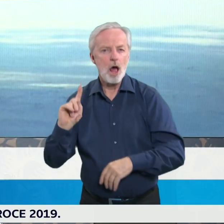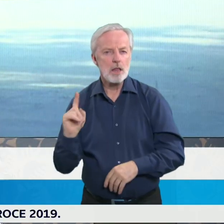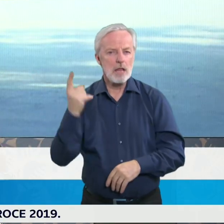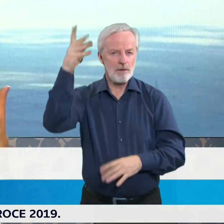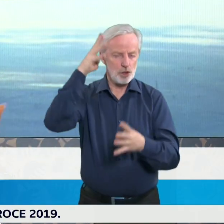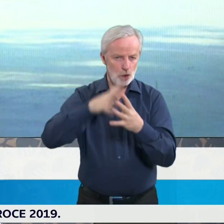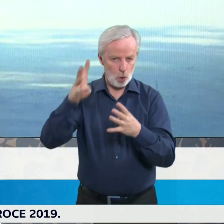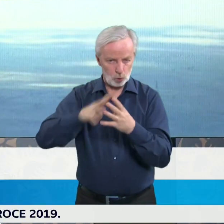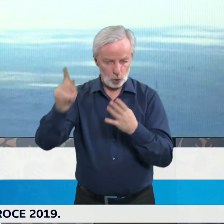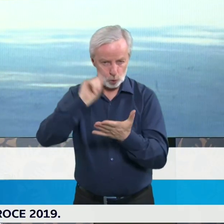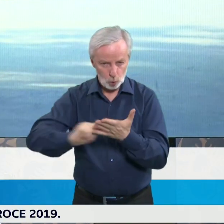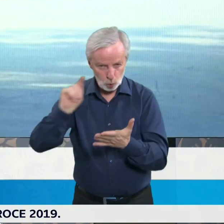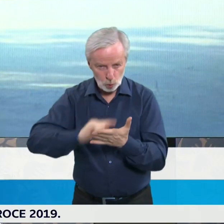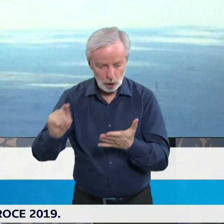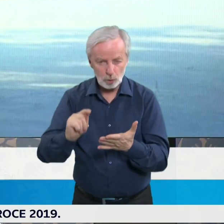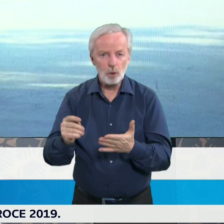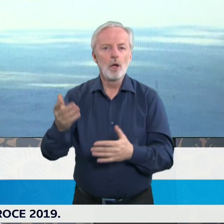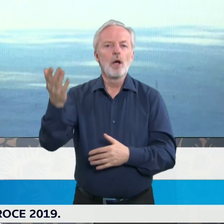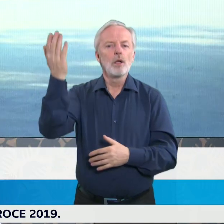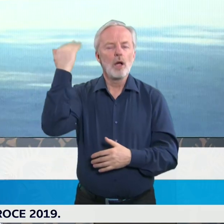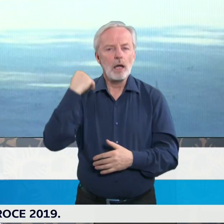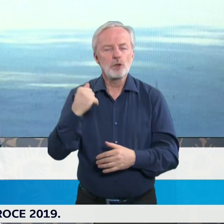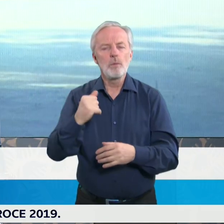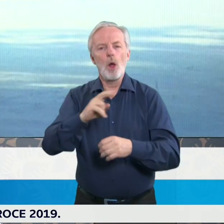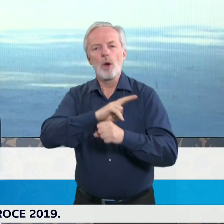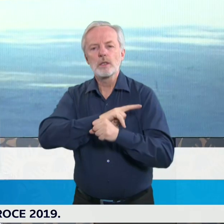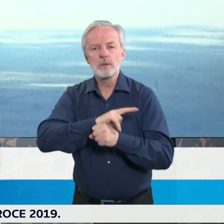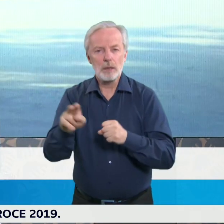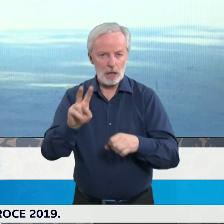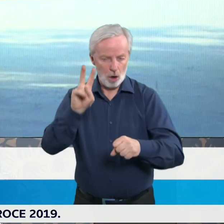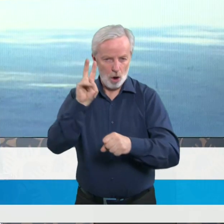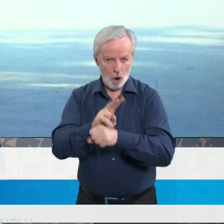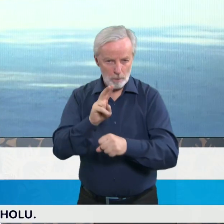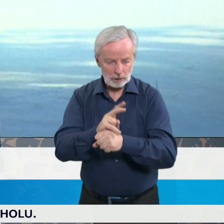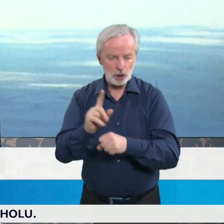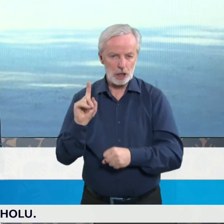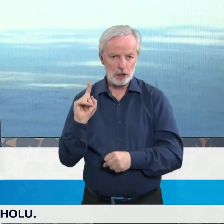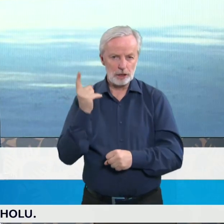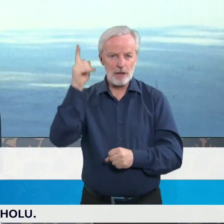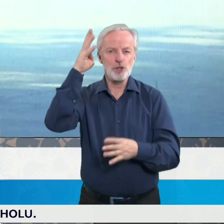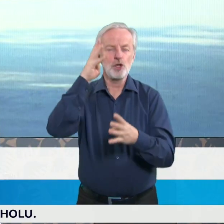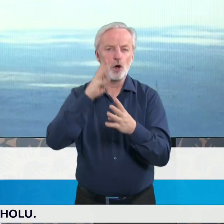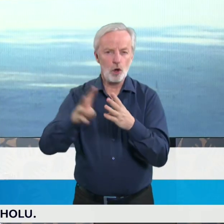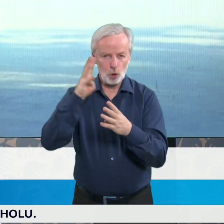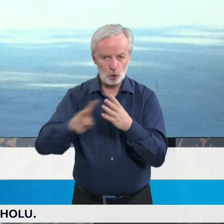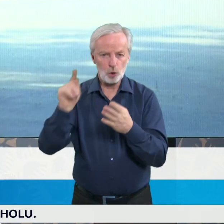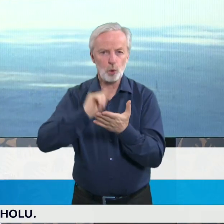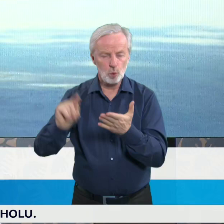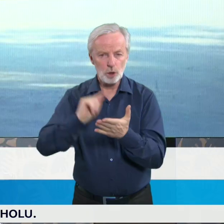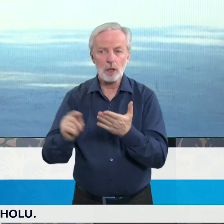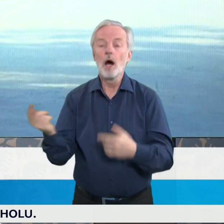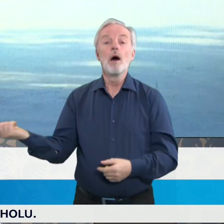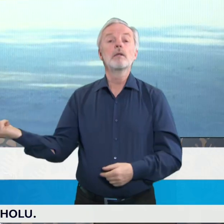informací o tom, jak byly plněny opatření ze strany NKU. Učasten byl připojen, byl na jednání i pan prezident